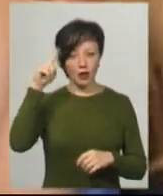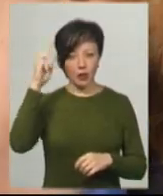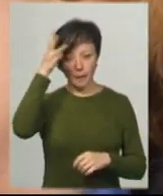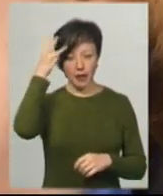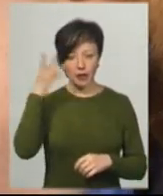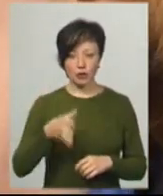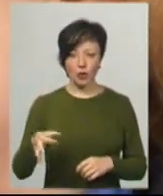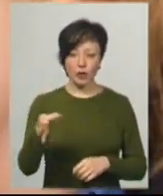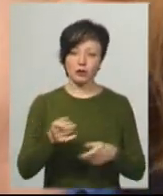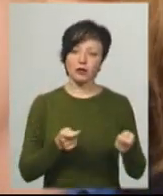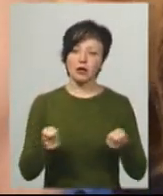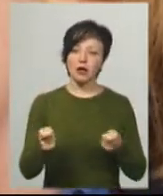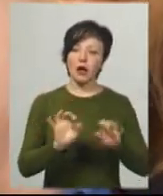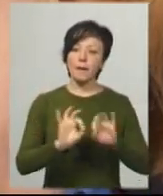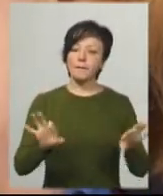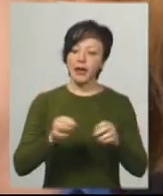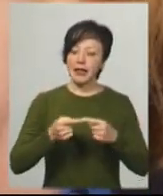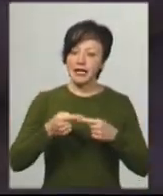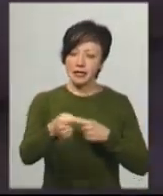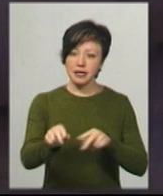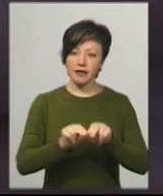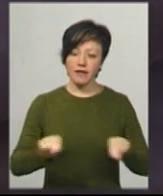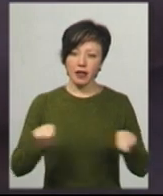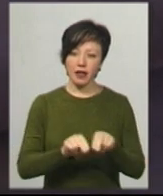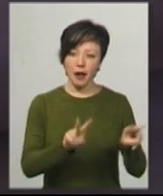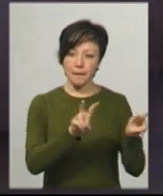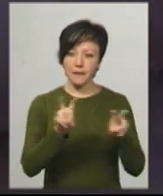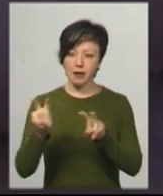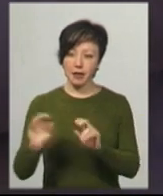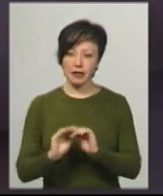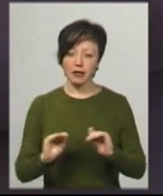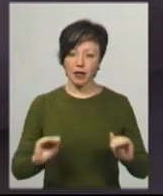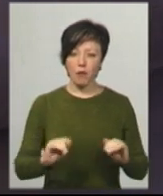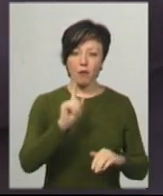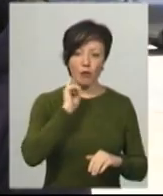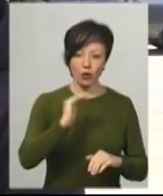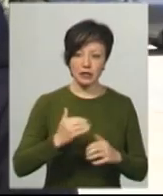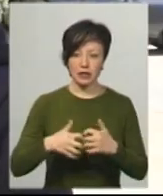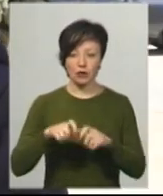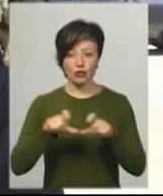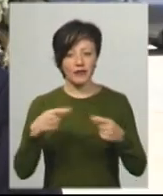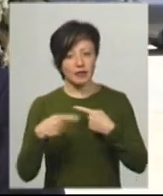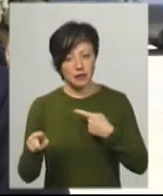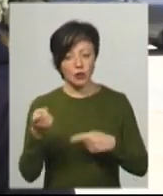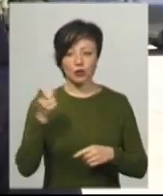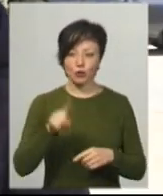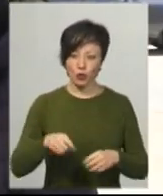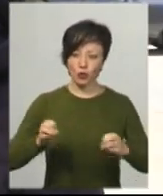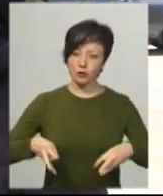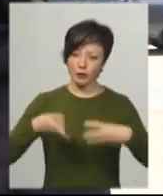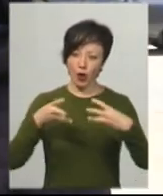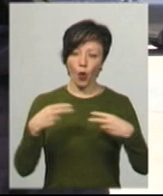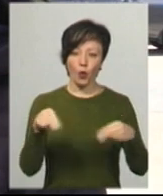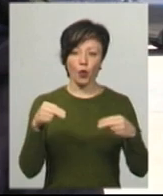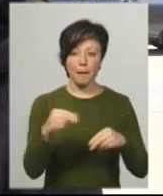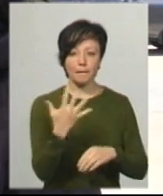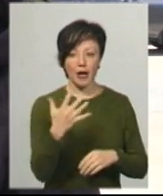Хмельницької ОДА Тетяна Дупляк каже, дистанційне викладання предметів для учнів молодшої та середньої школи відрізняються. Тому, каже, транслюють уроки для